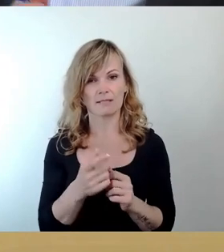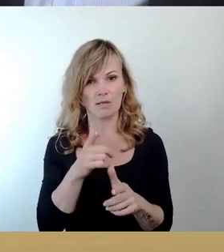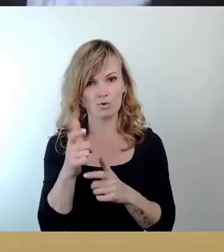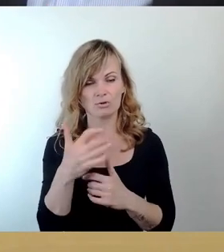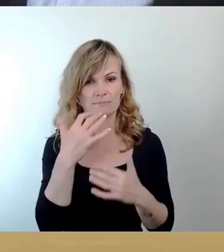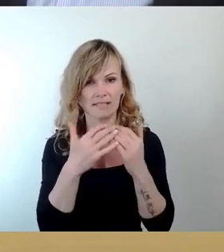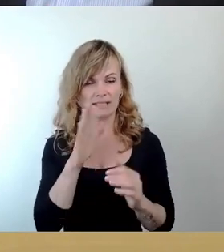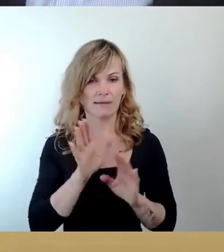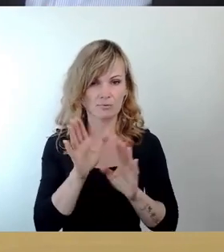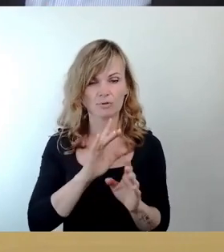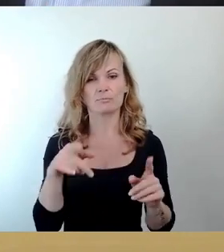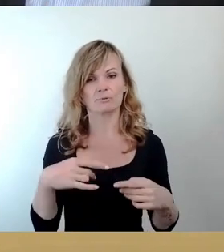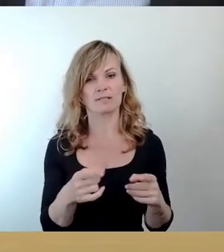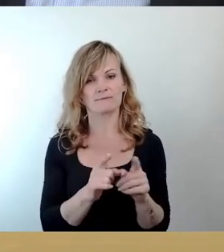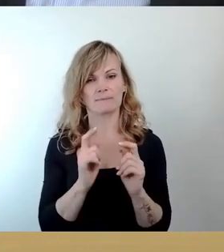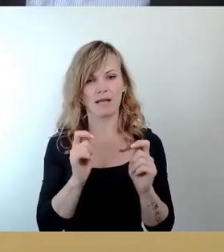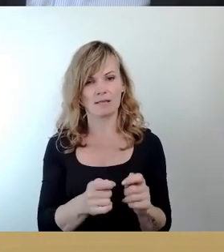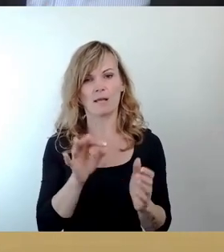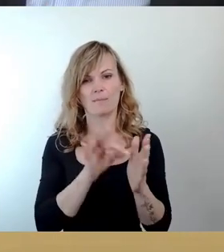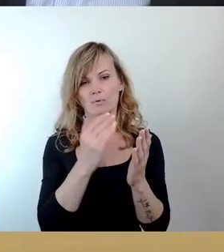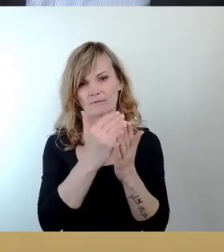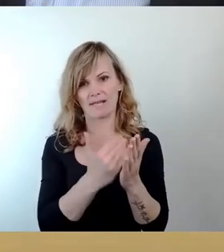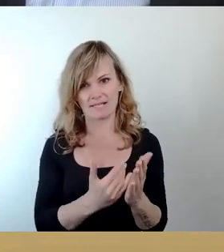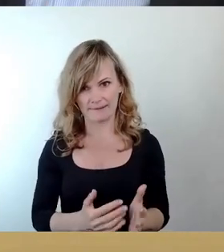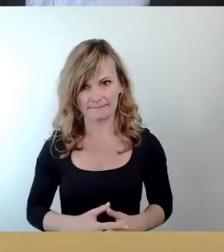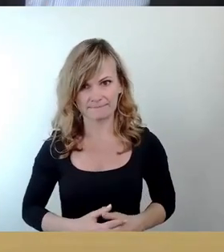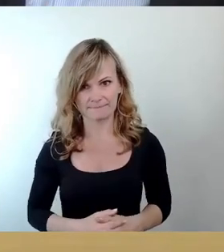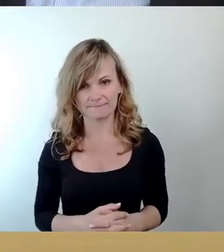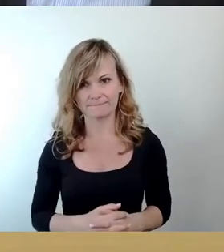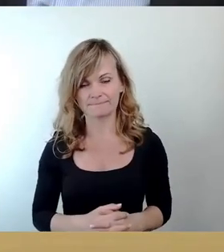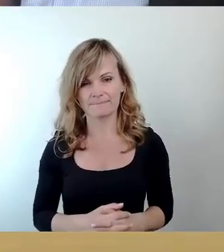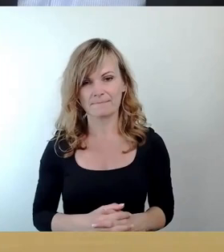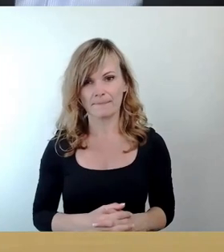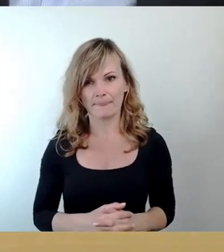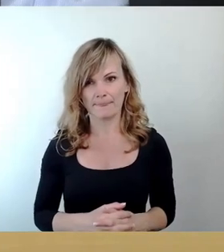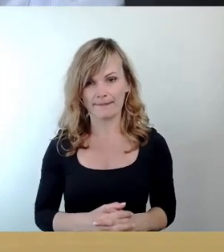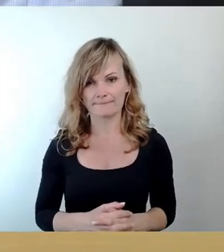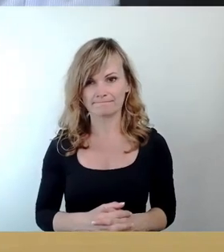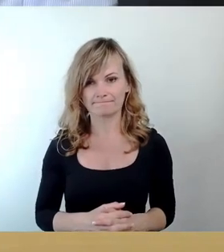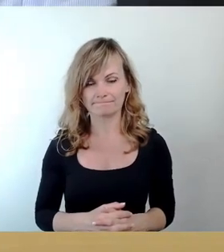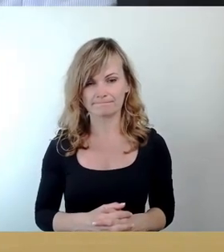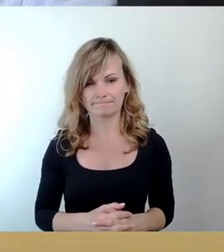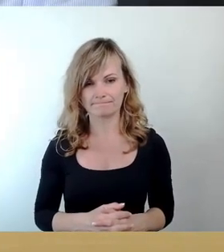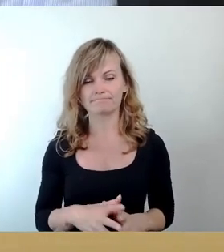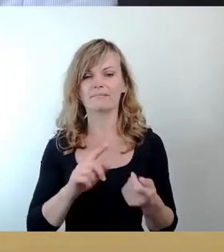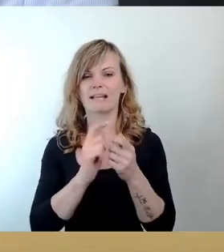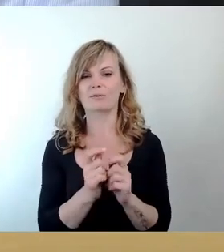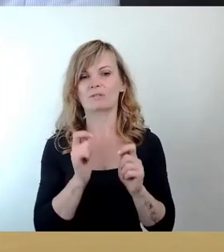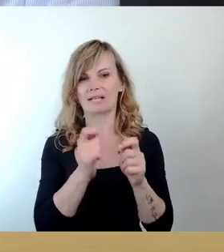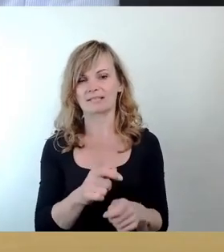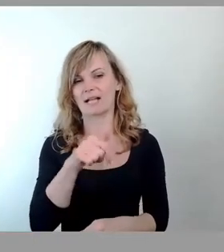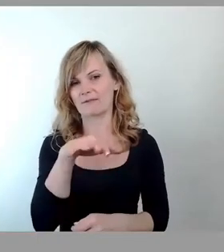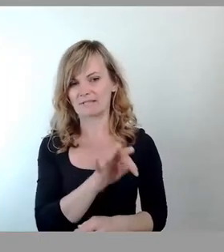wie beantragt, punktweise. Okay, dann stelle ich zunächst den Änderungsantrag AfD zur Abstimmung. Wer hier